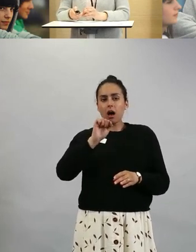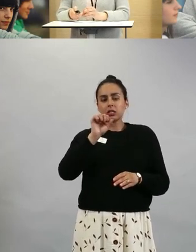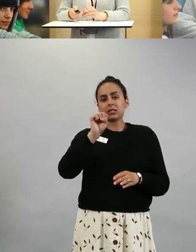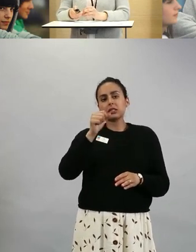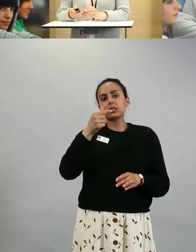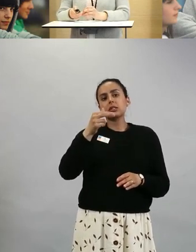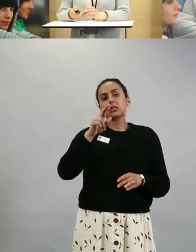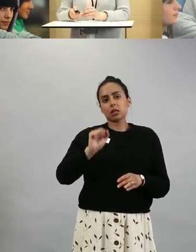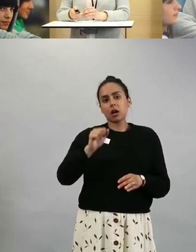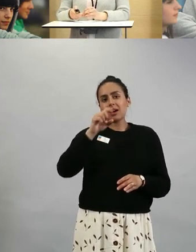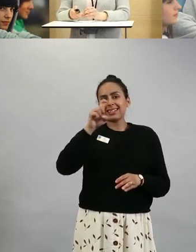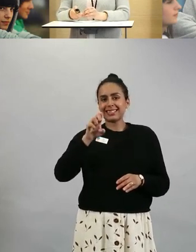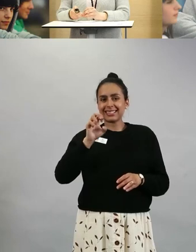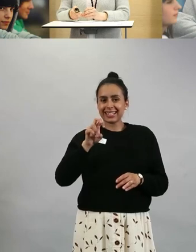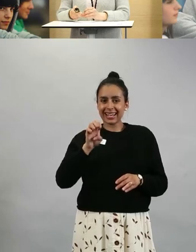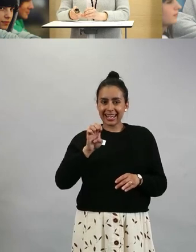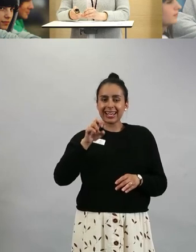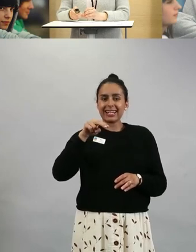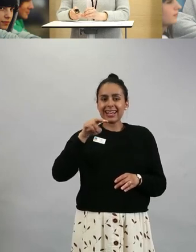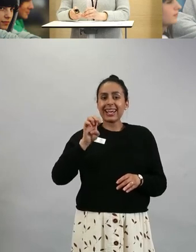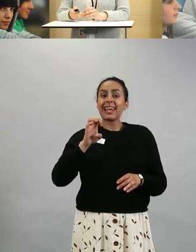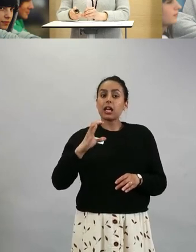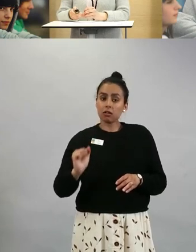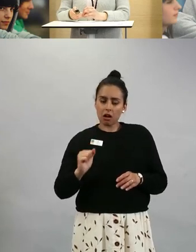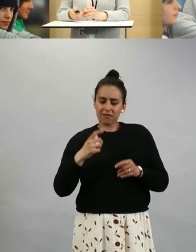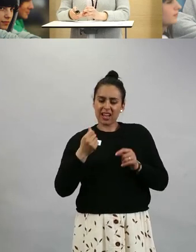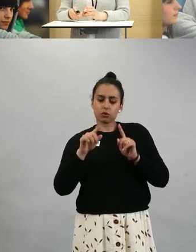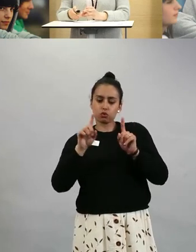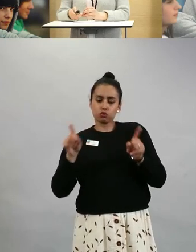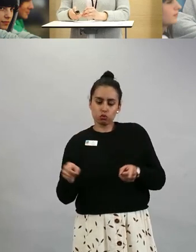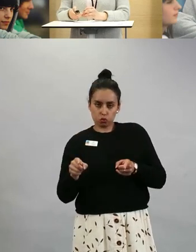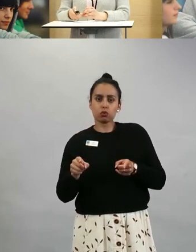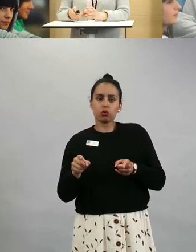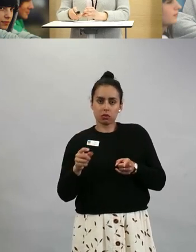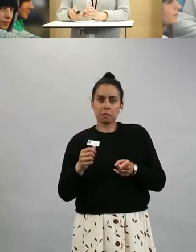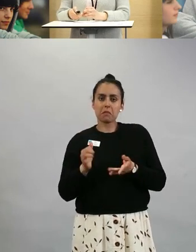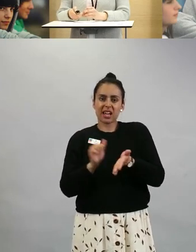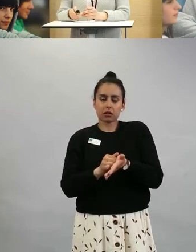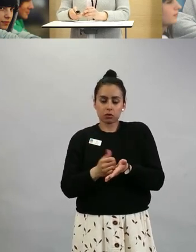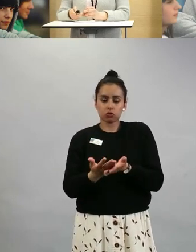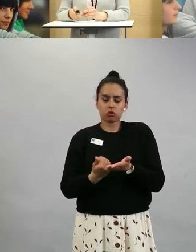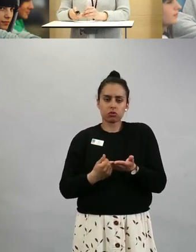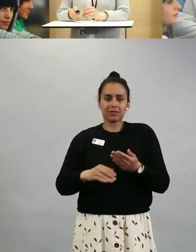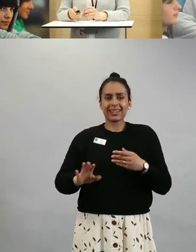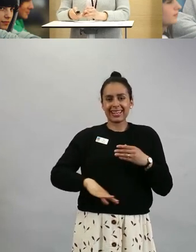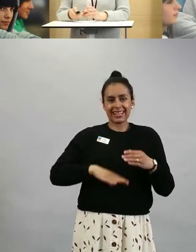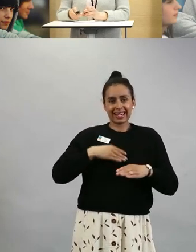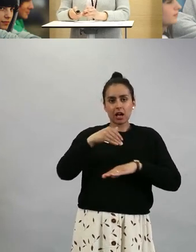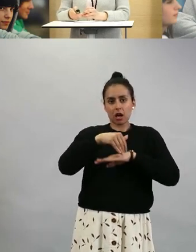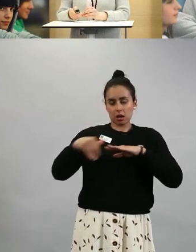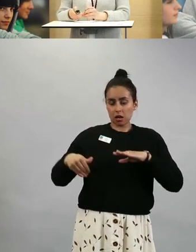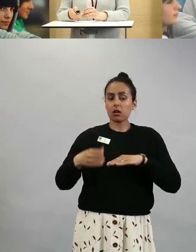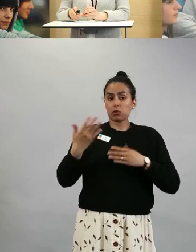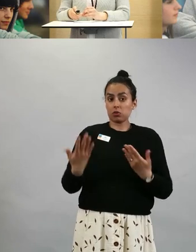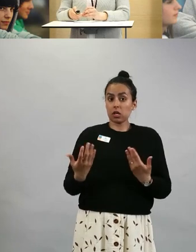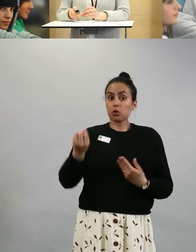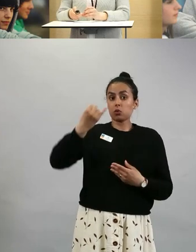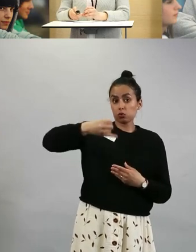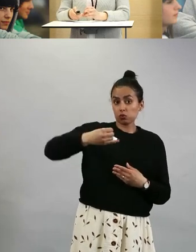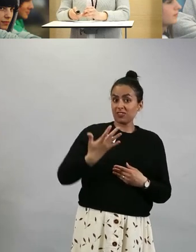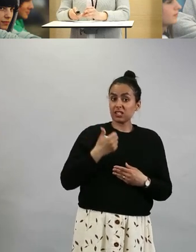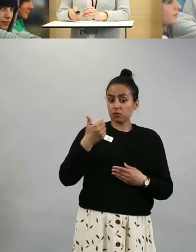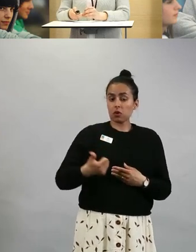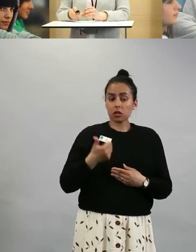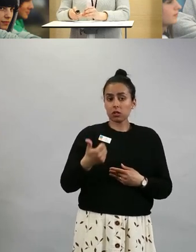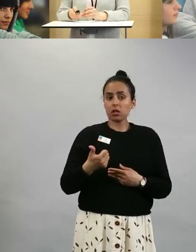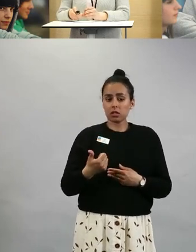Eli nyt kun meillä on AstraZenecan rokotteeseen ikäraja 65 vuotta, niin meillä